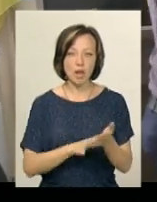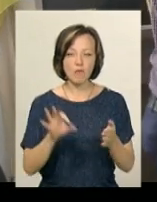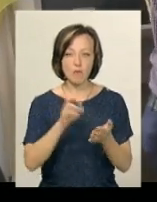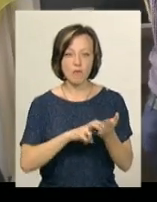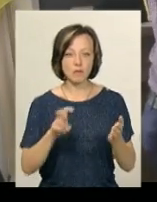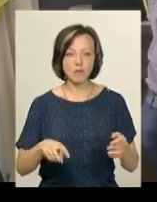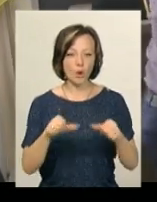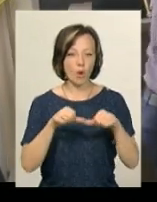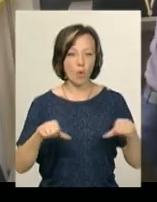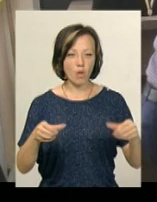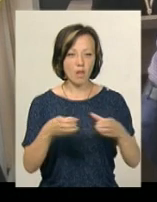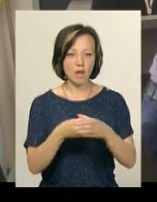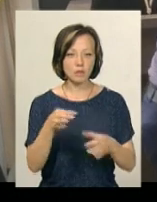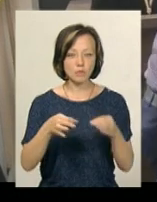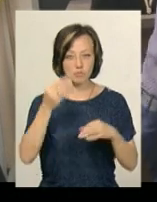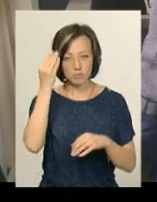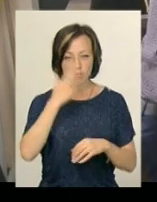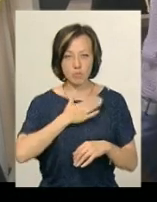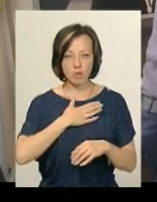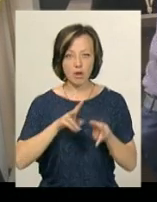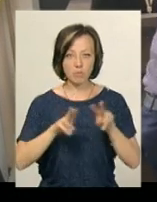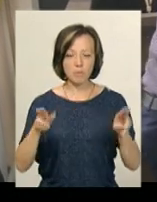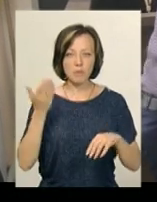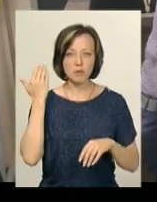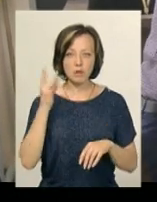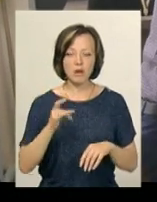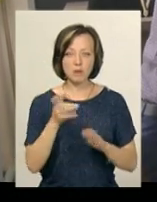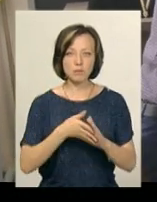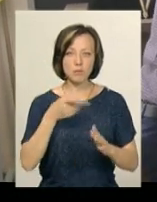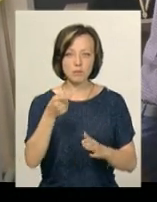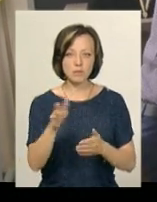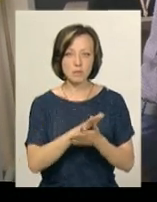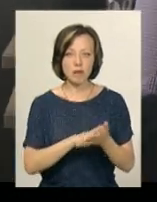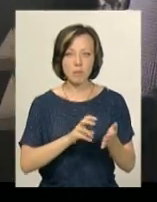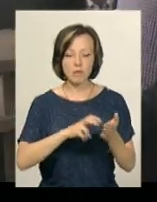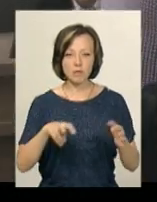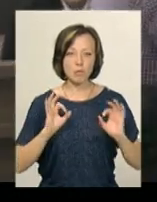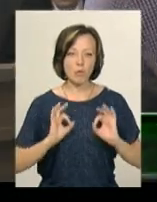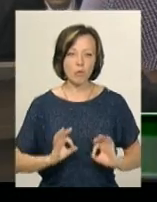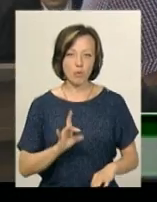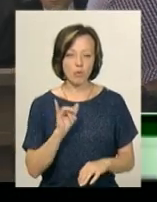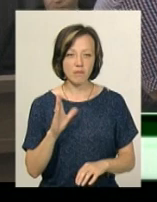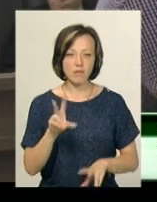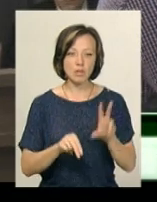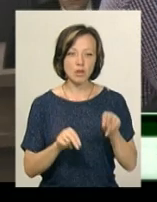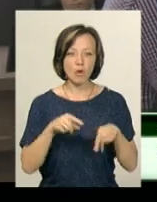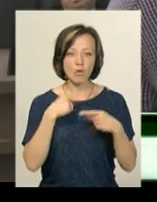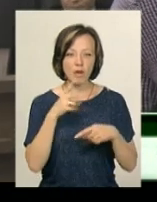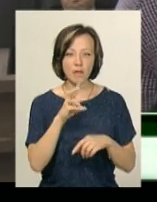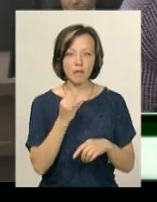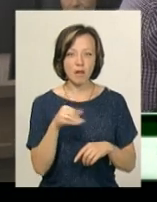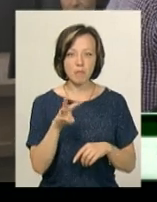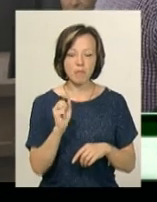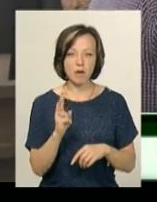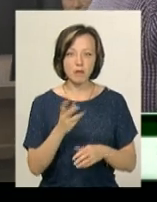колегії, вона, на мою думку, є аналогічна минулий раз поданим заявам про відвід прокурорів. Я вважаю, що Ви вже говорите, що Неймак,